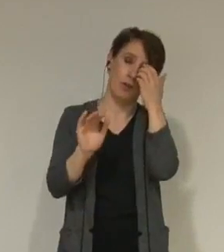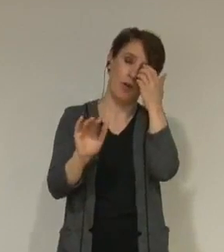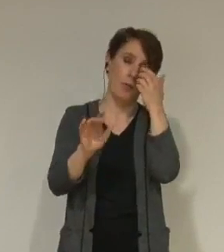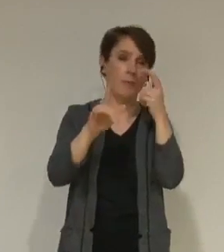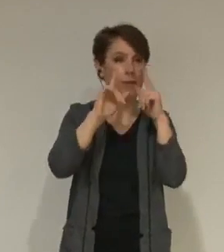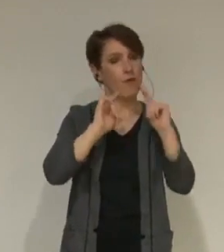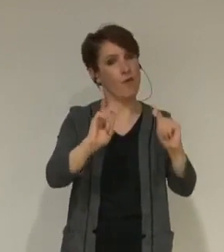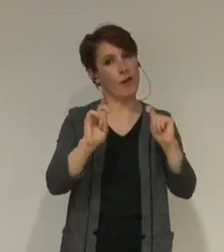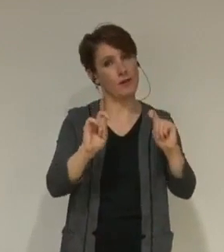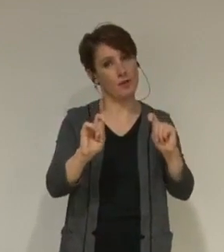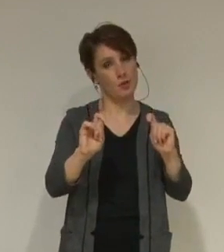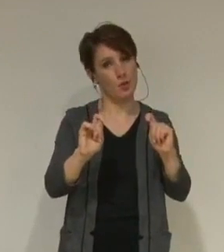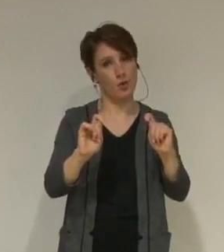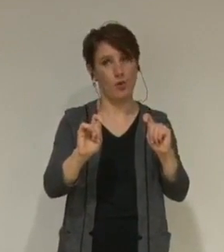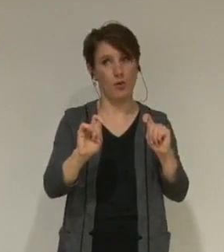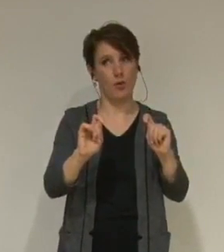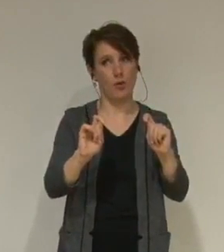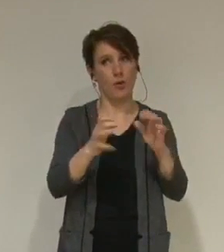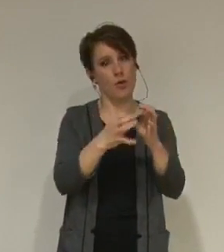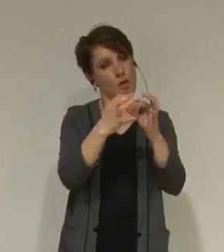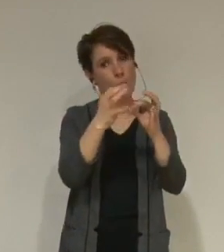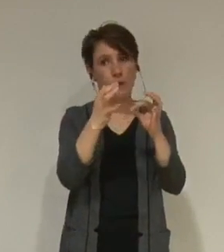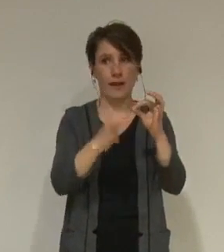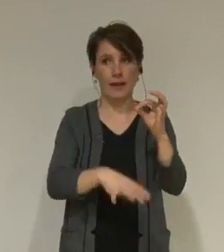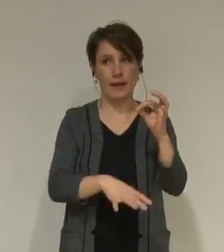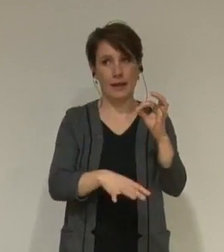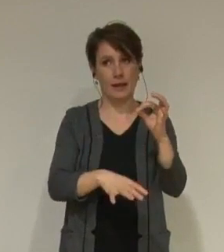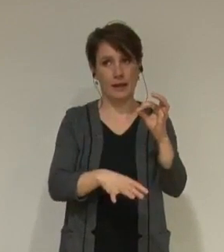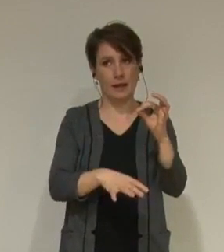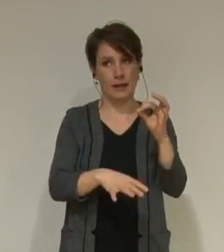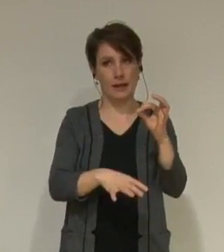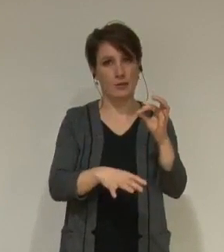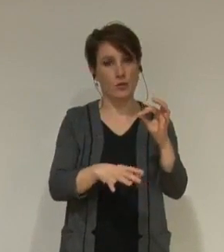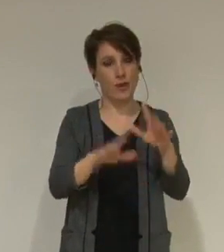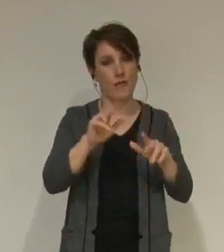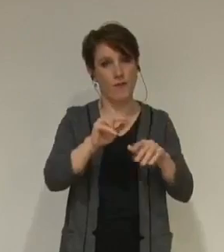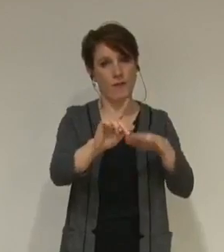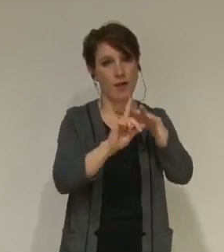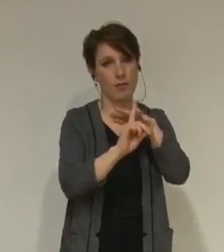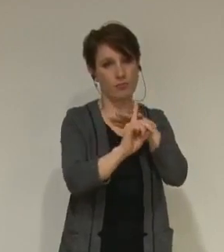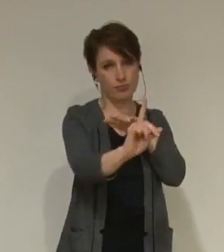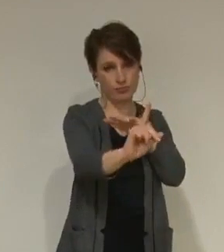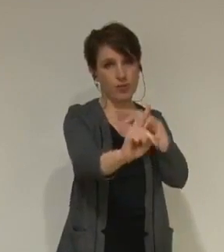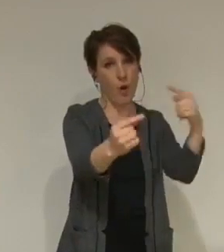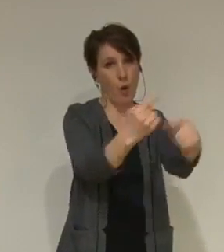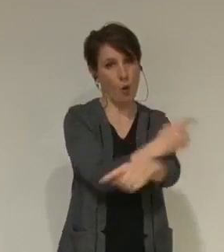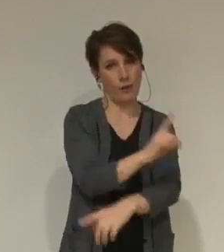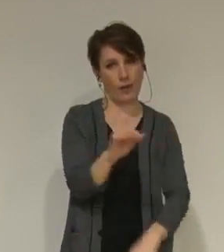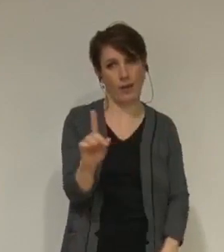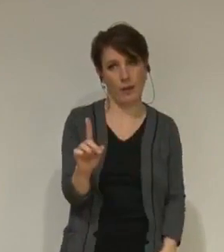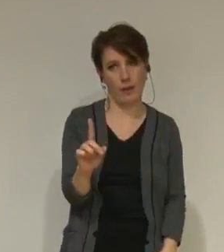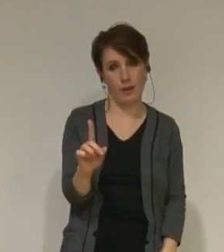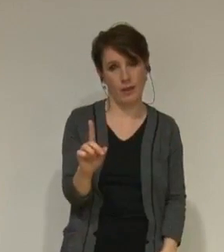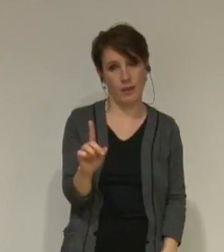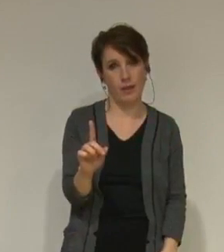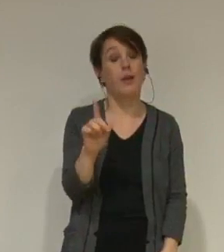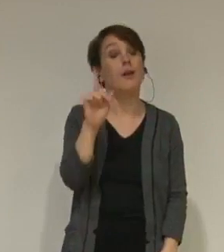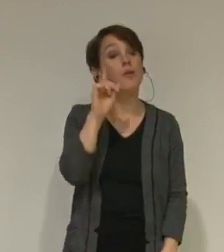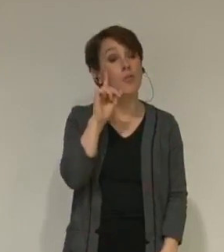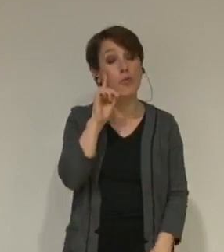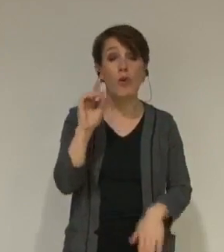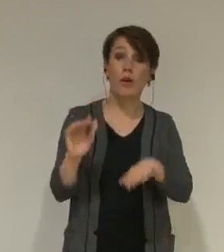ségrégation ne finisse pas à se faire dans l'autre sens. En effet, cette politique de